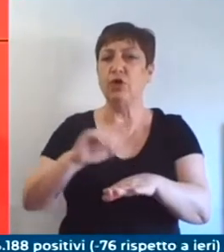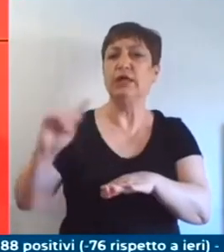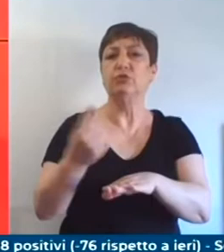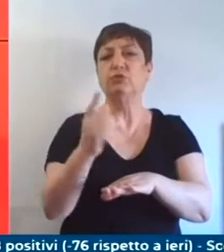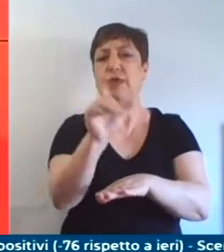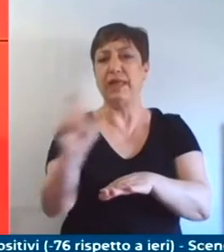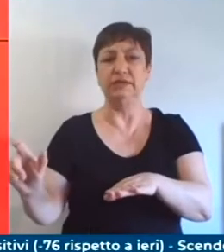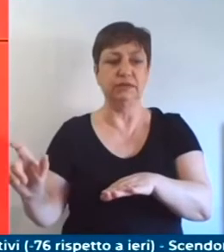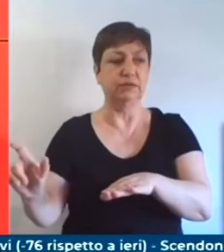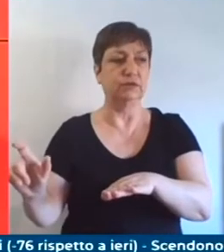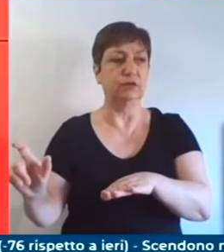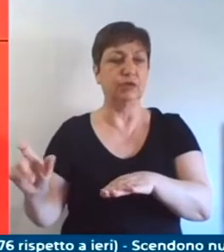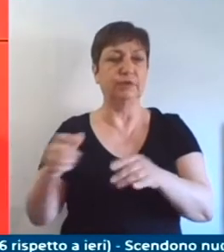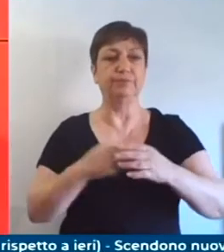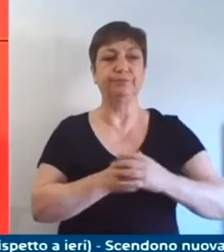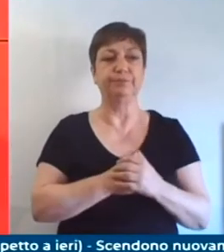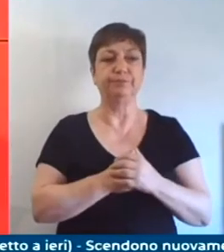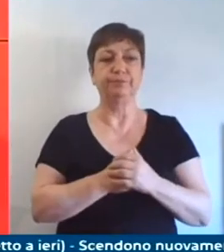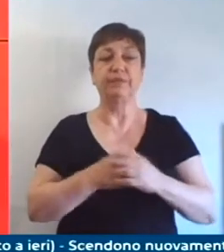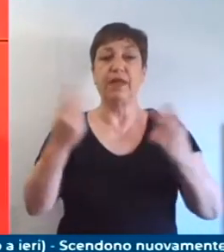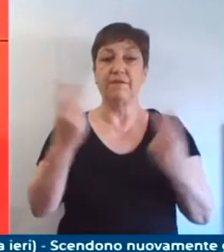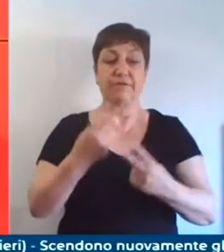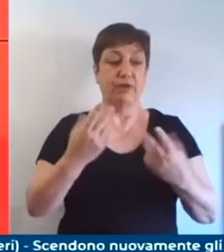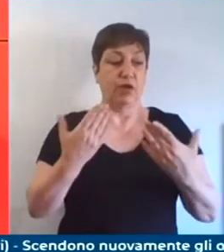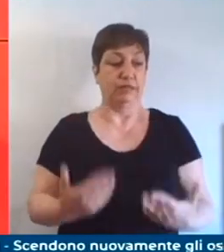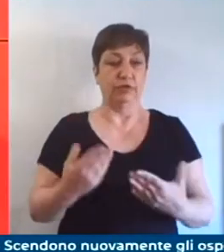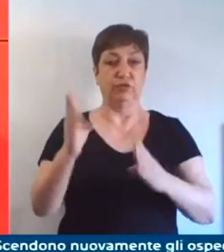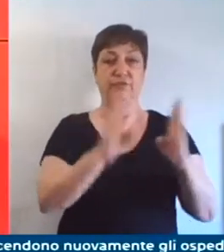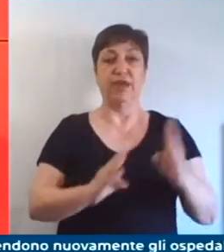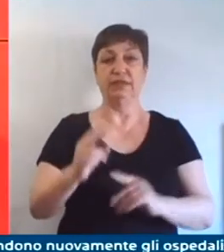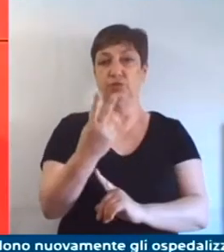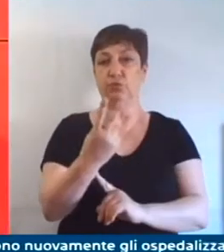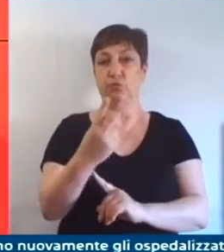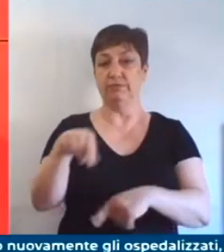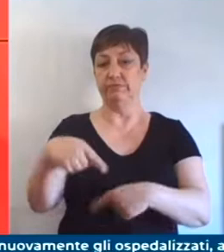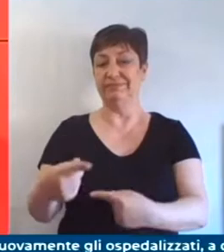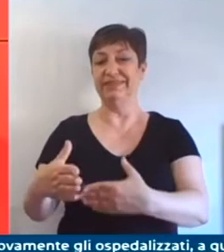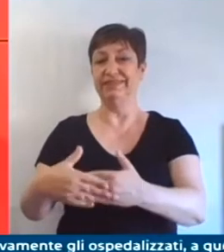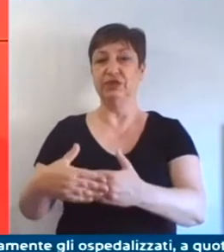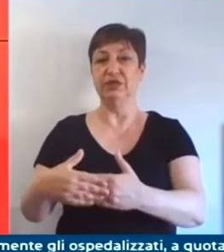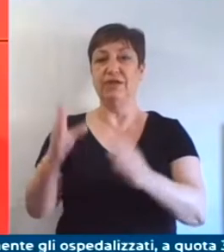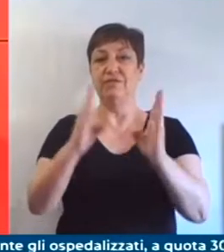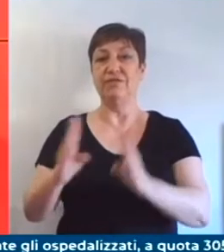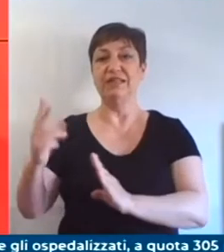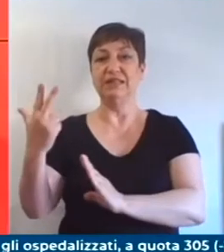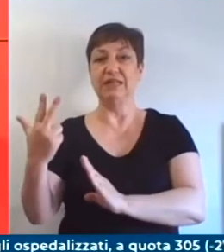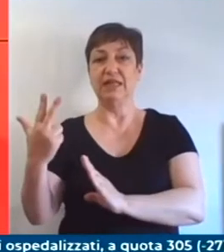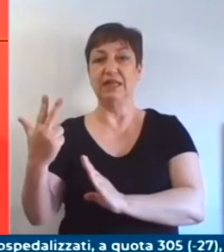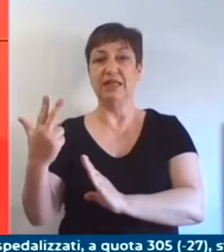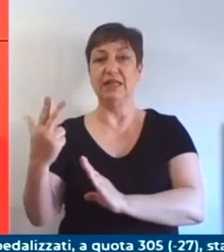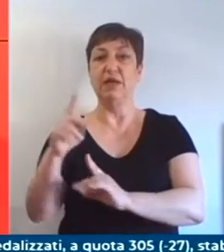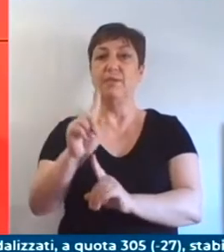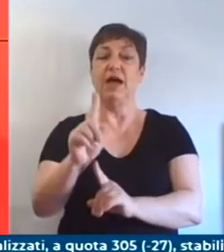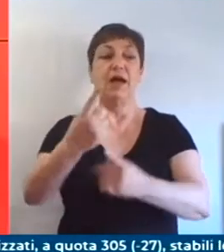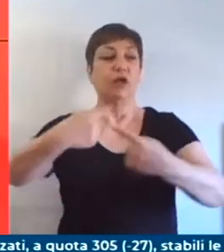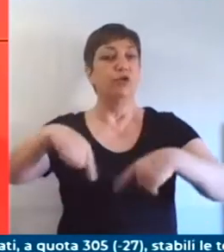considerata la cosiddetta fase 2 o 3 l'attenzione deve essere massima nei confronti delle famiglie e delle